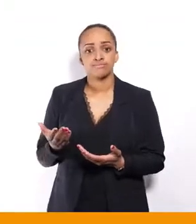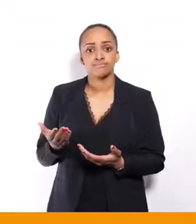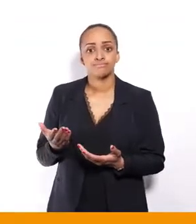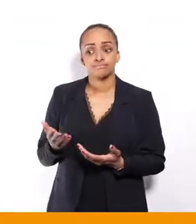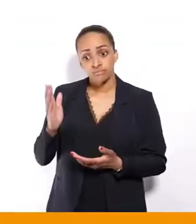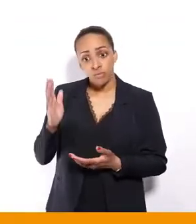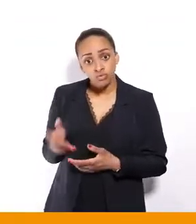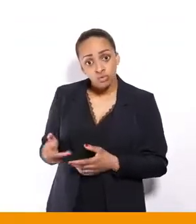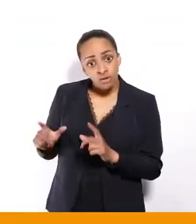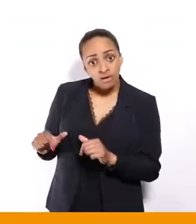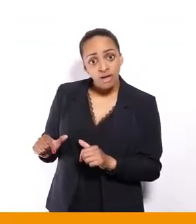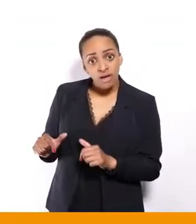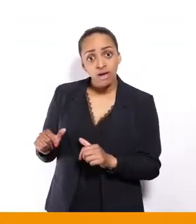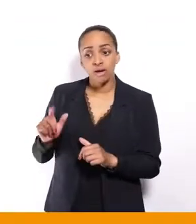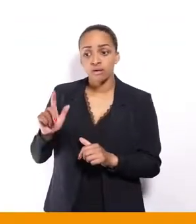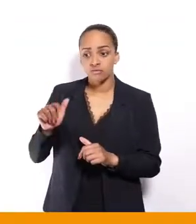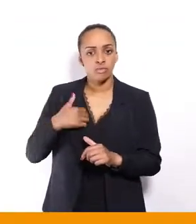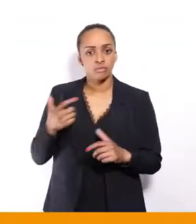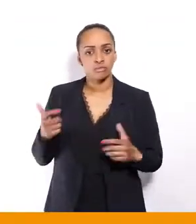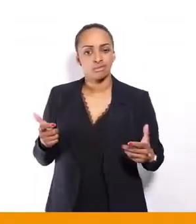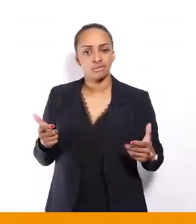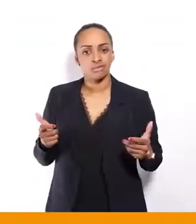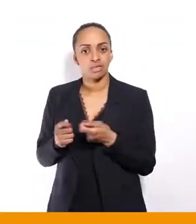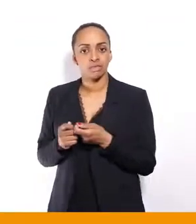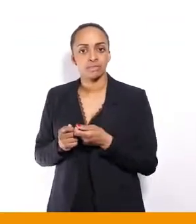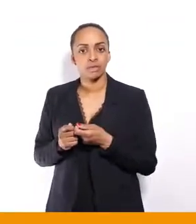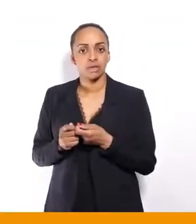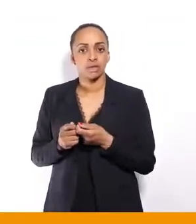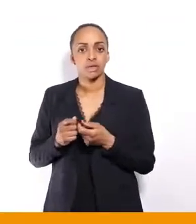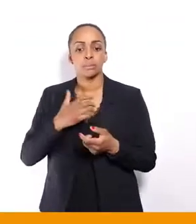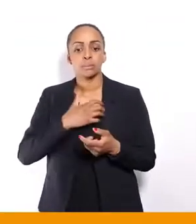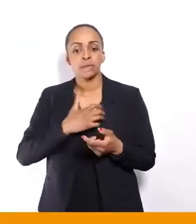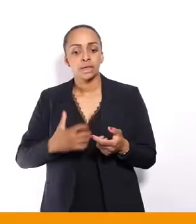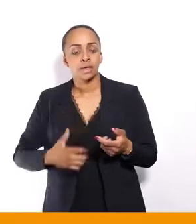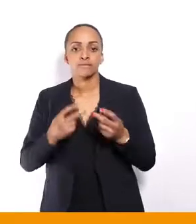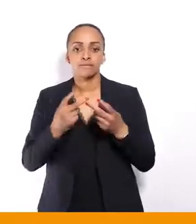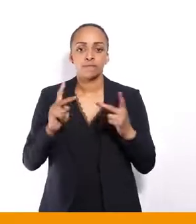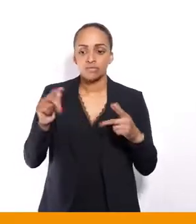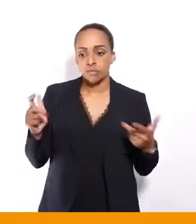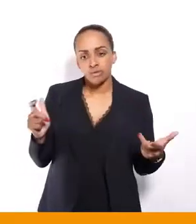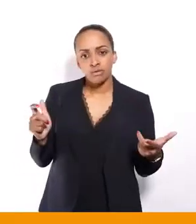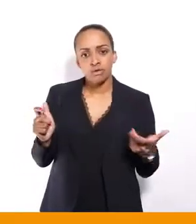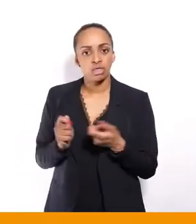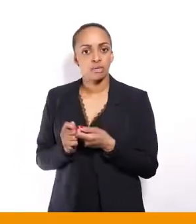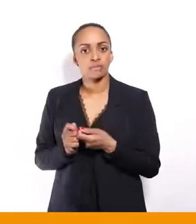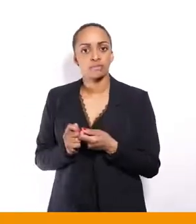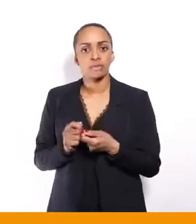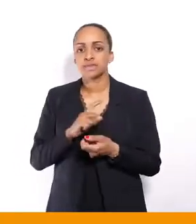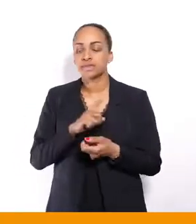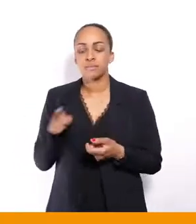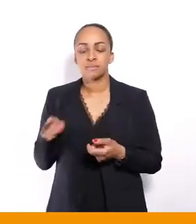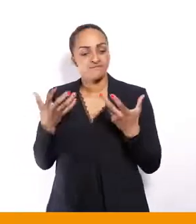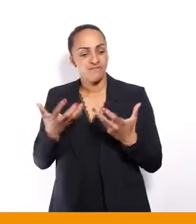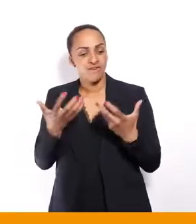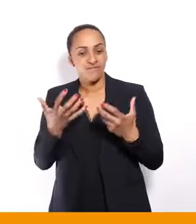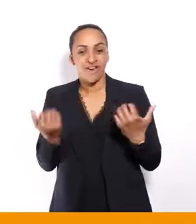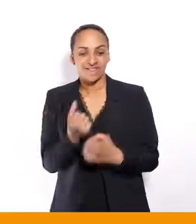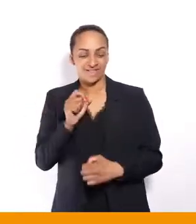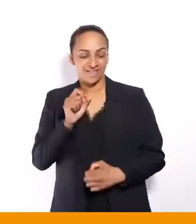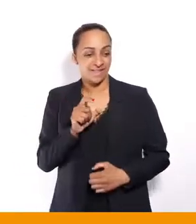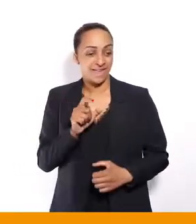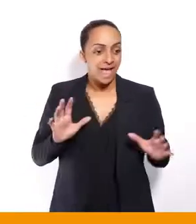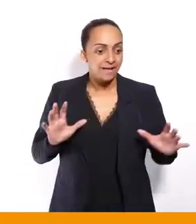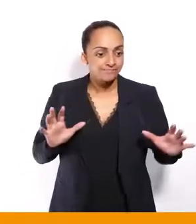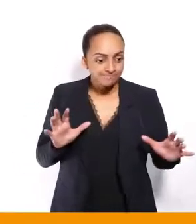toute façon couverts par la collectivité. Voilà, ça ne devrait pas être un obstacle, ça ne devrait pas être l'emploi